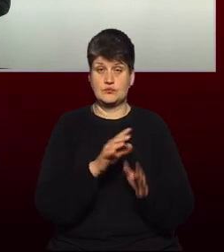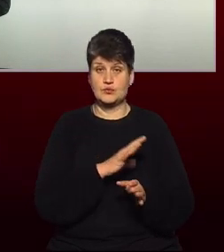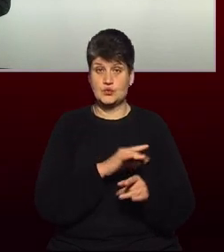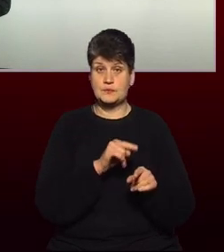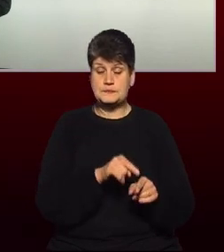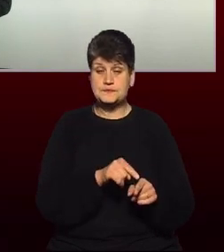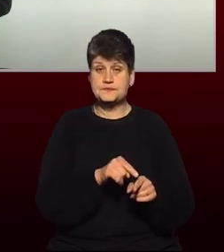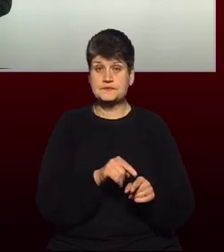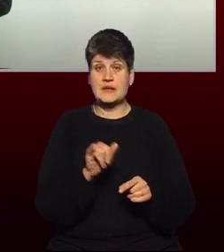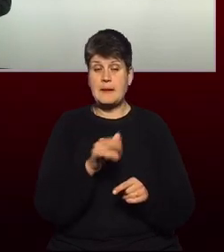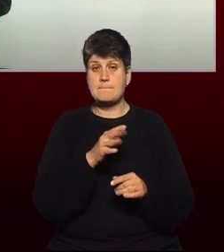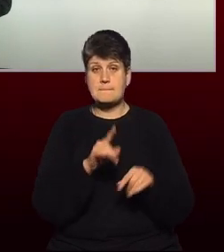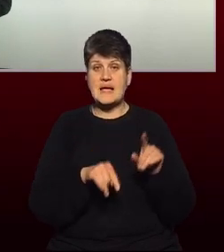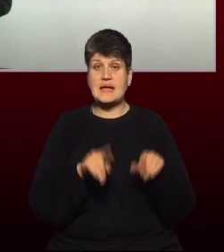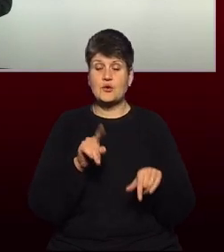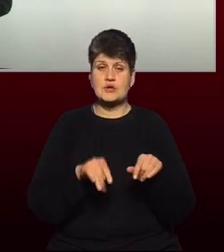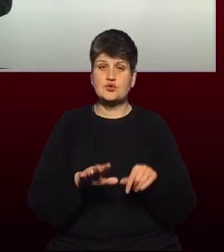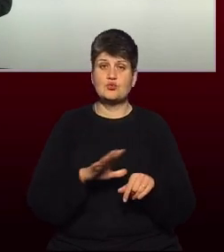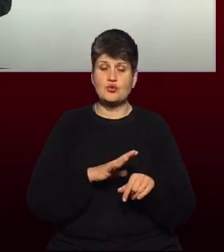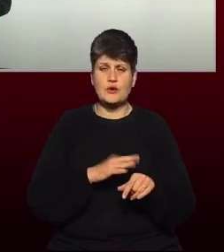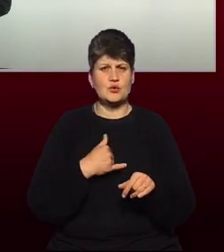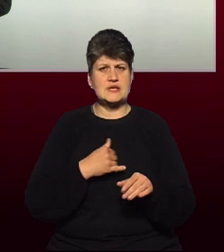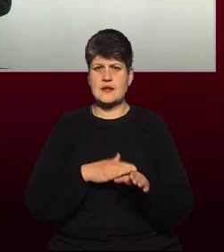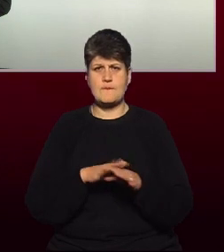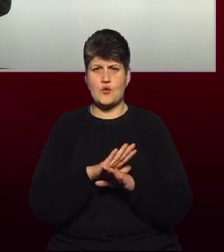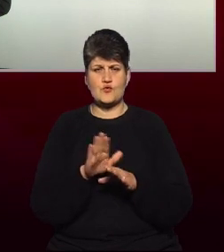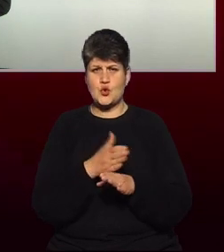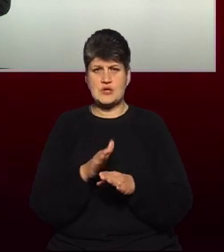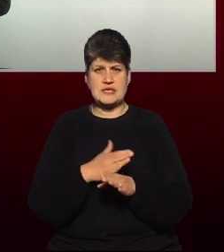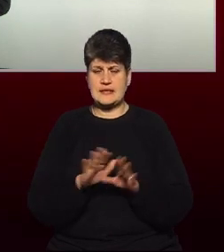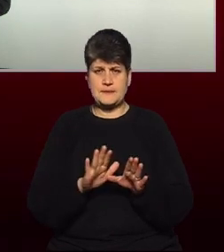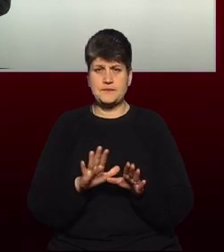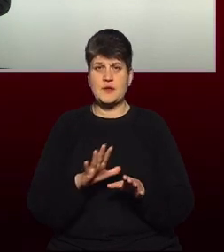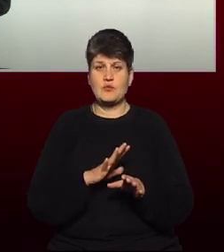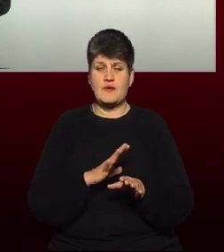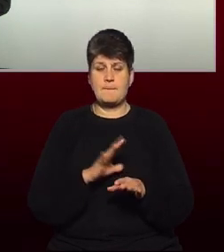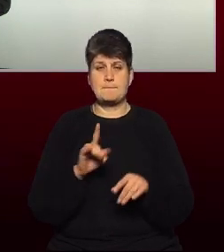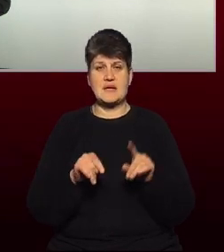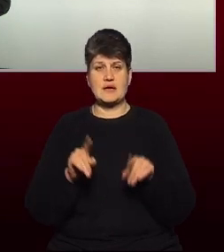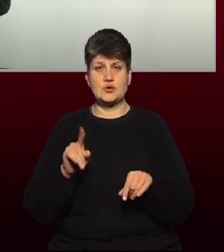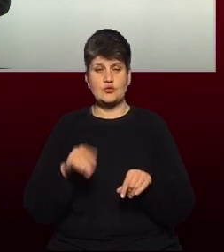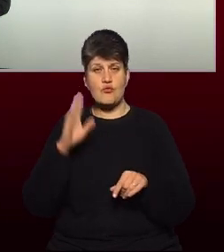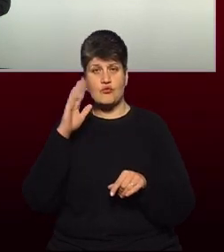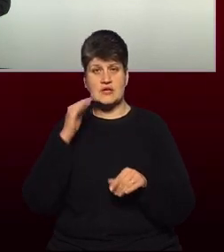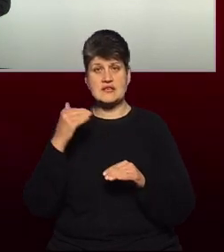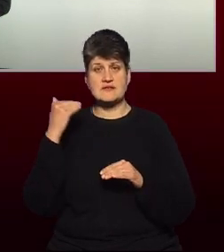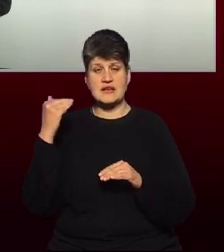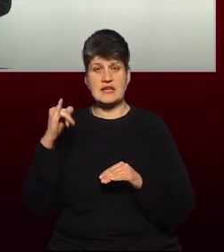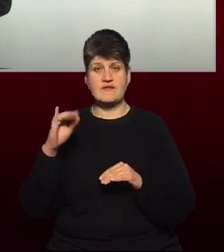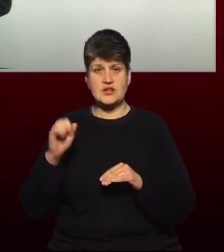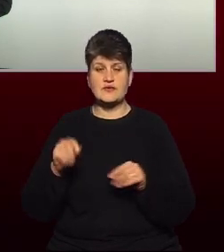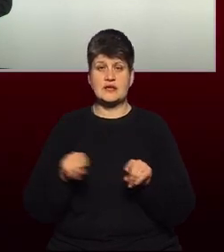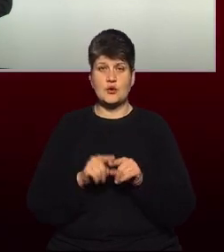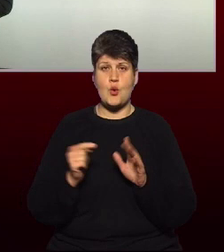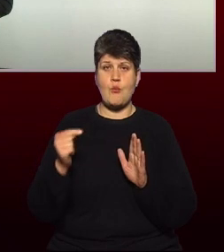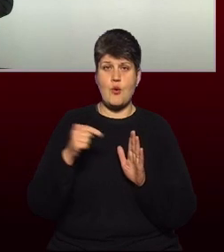І періодично буває, оскільки в нас не повністю розділені зони подачі, періодично буває, що вода з Верхньовачівського водозабору також потрапляє в цю зону міста,